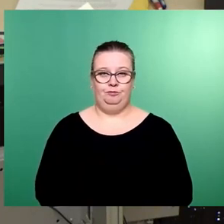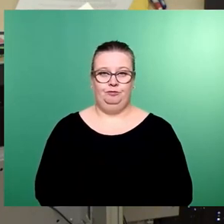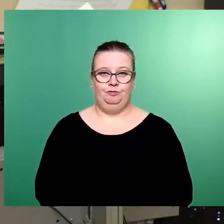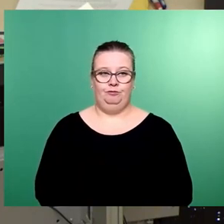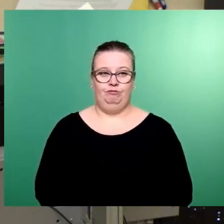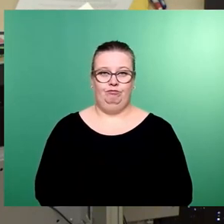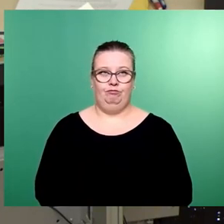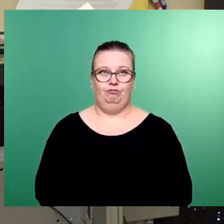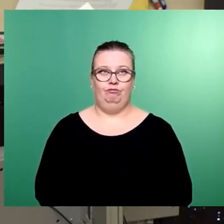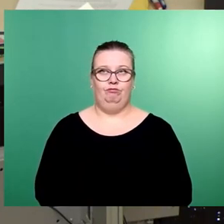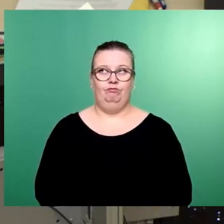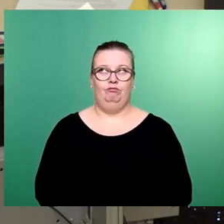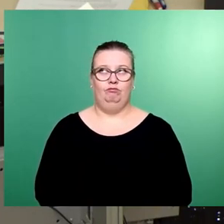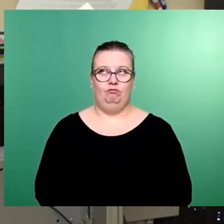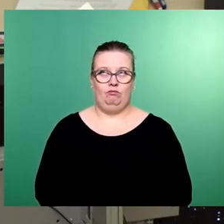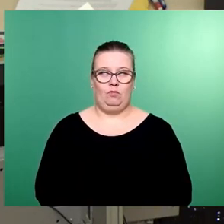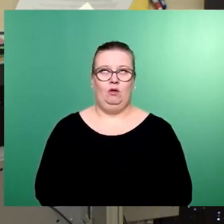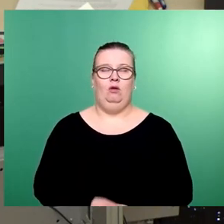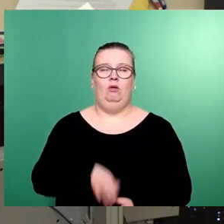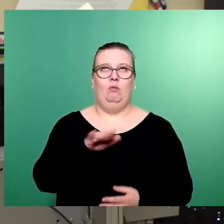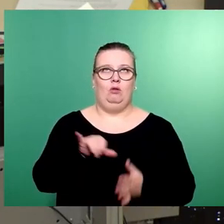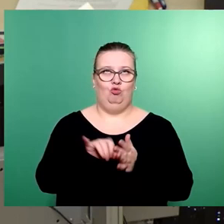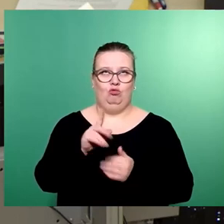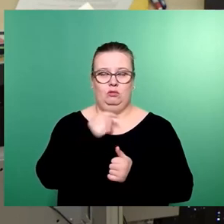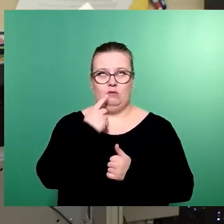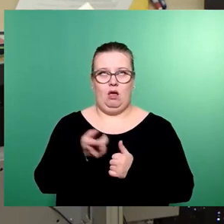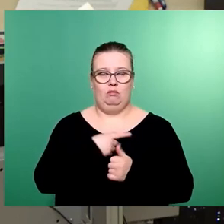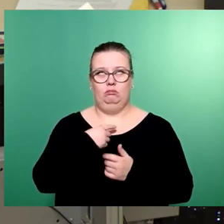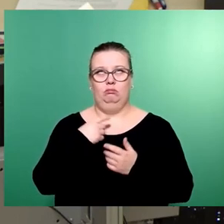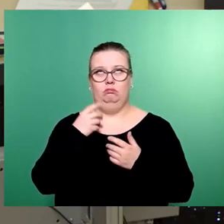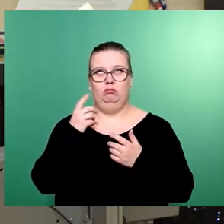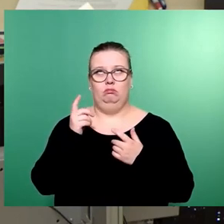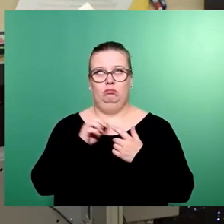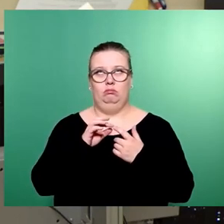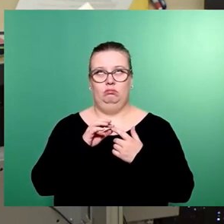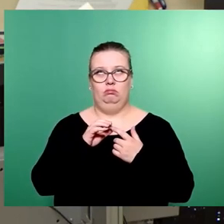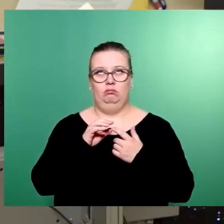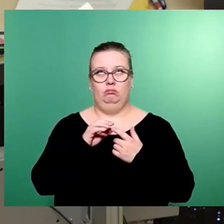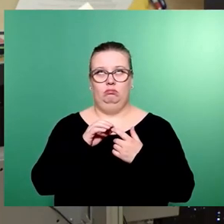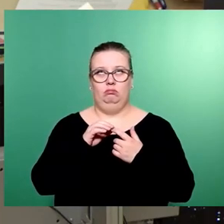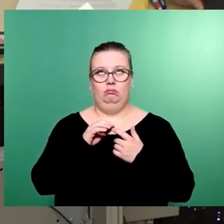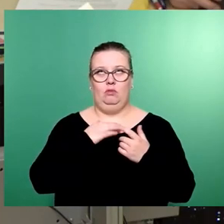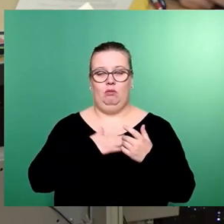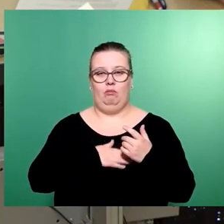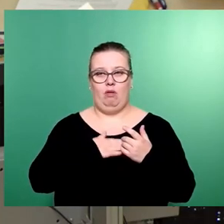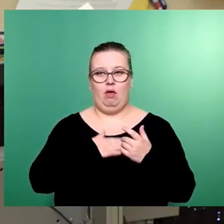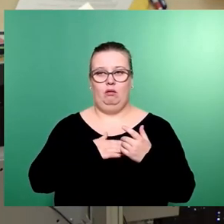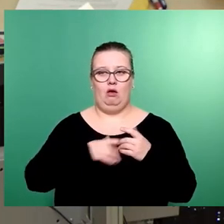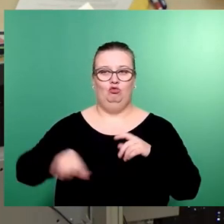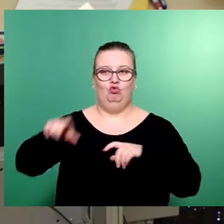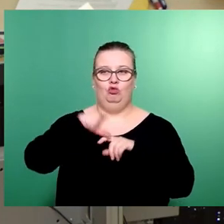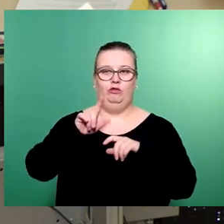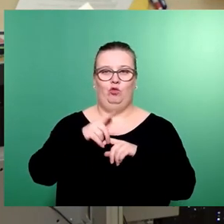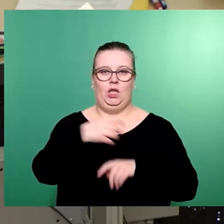Soweit die Paargebühren hatte ich genannt und die Zuschüsse für die Dresdner Bäder